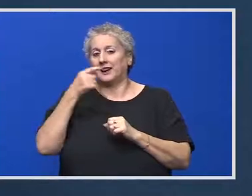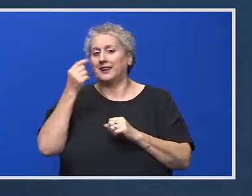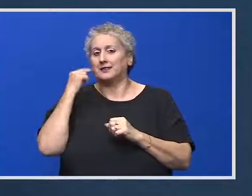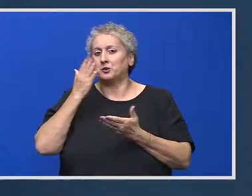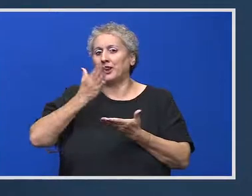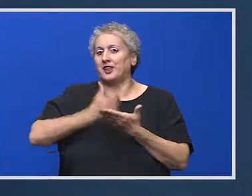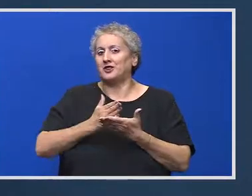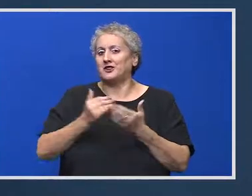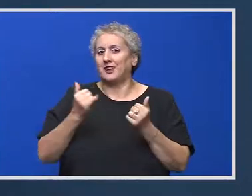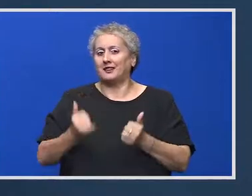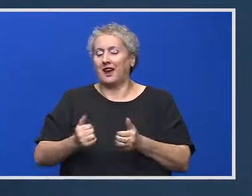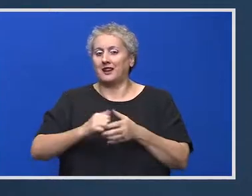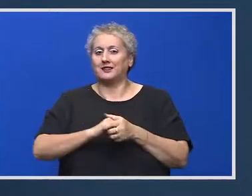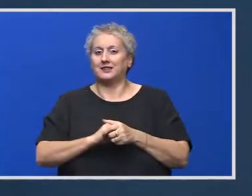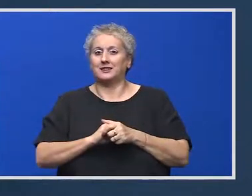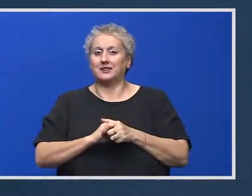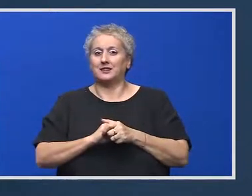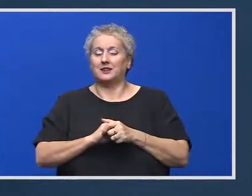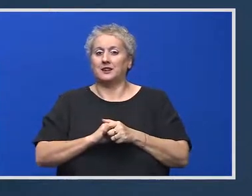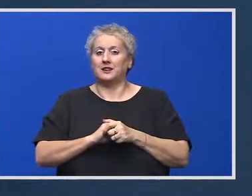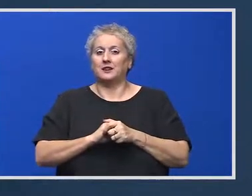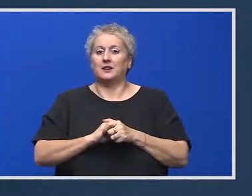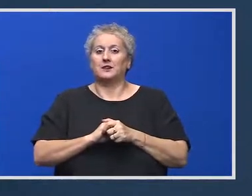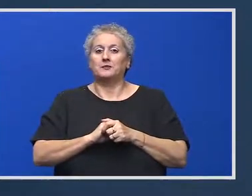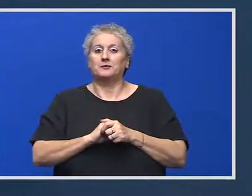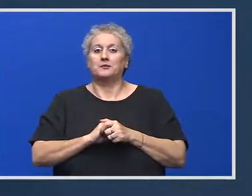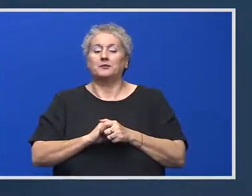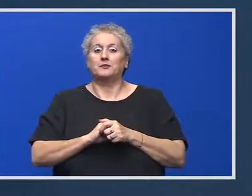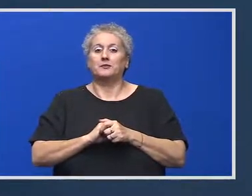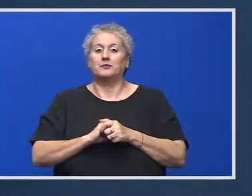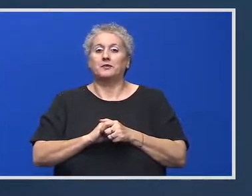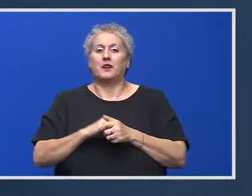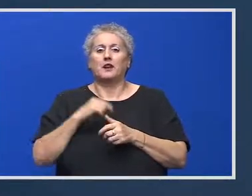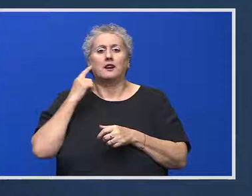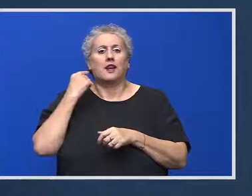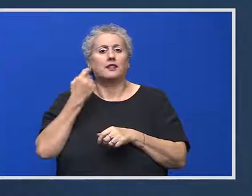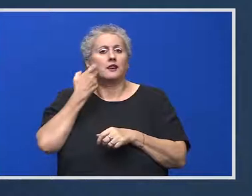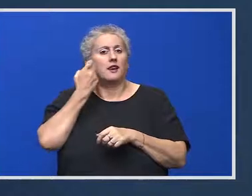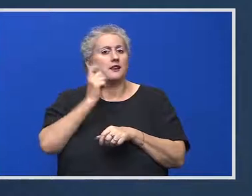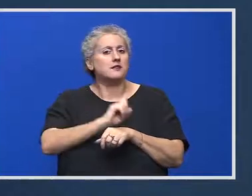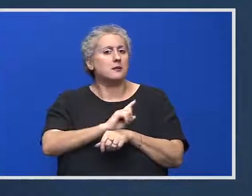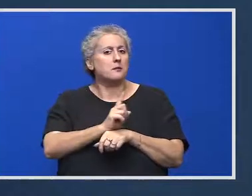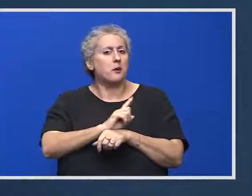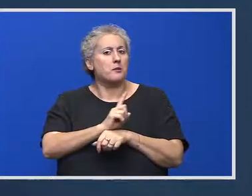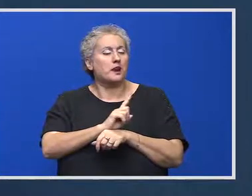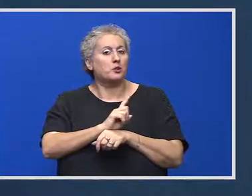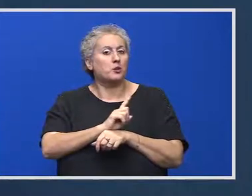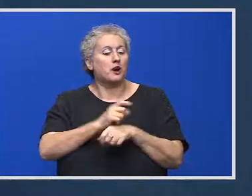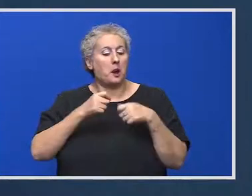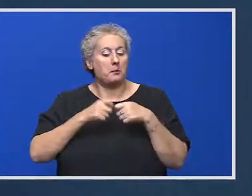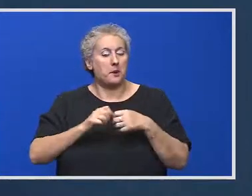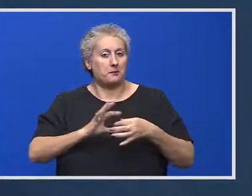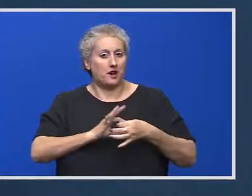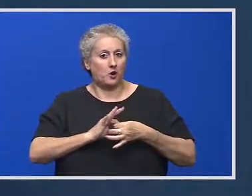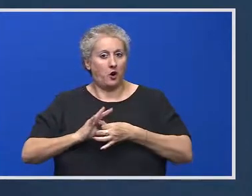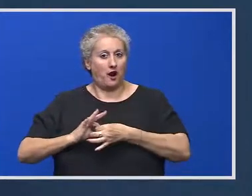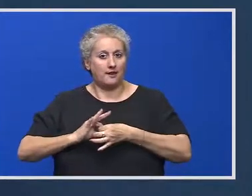decizia de astăzi, ACCR, în acest context. Eu cred că e momentul ca ne-am duci coaliției